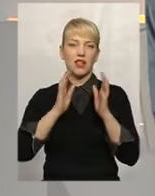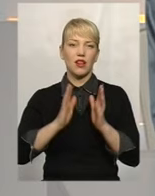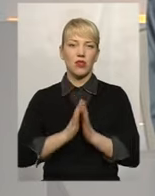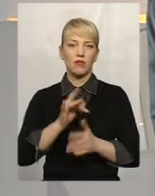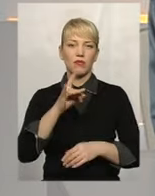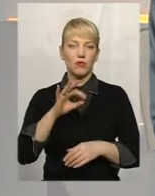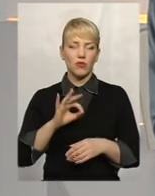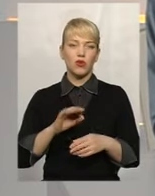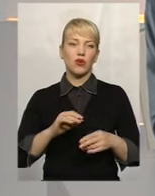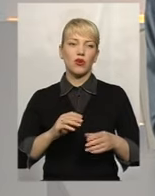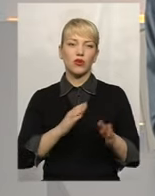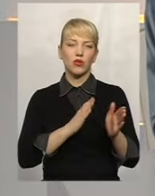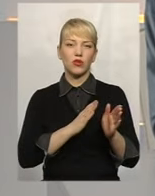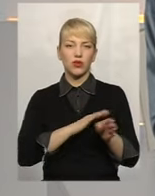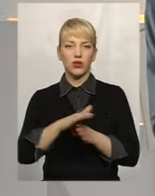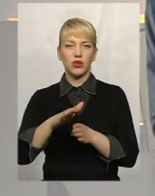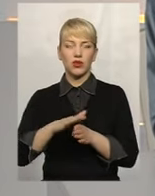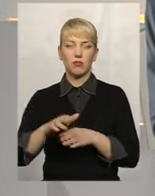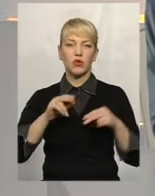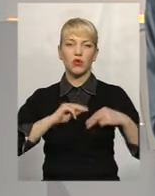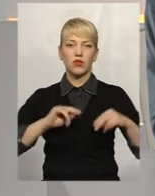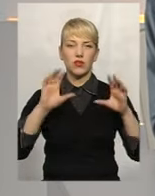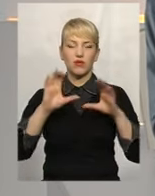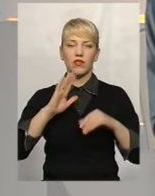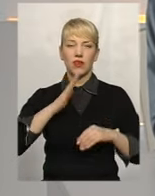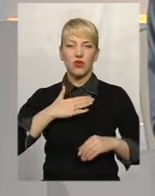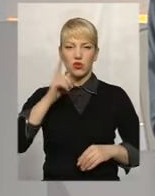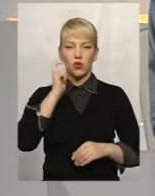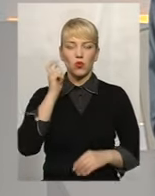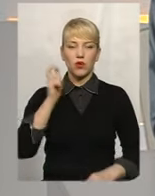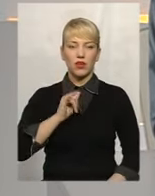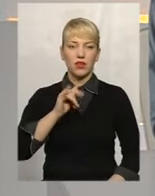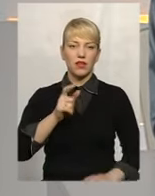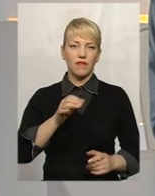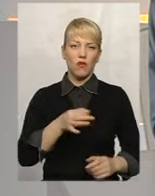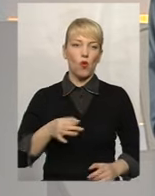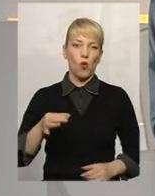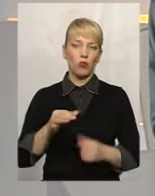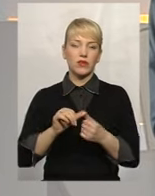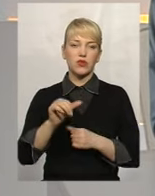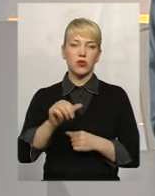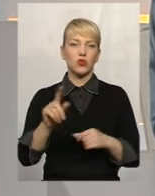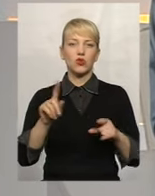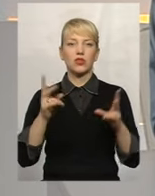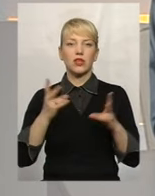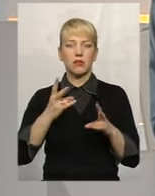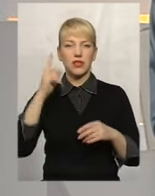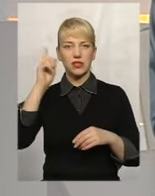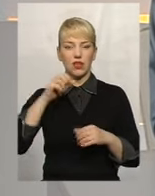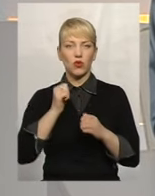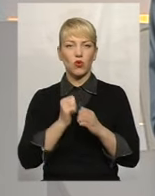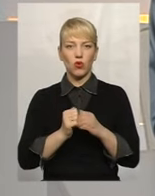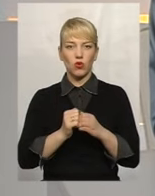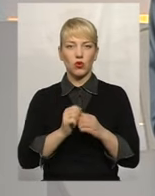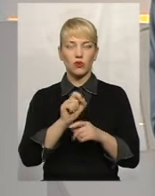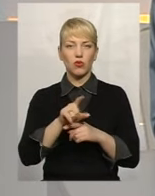дотримання трудового законодавства в нашій країні і в області. Зокрема, що необхідно знати кожному найманому